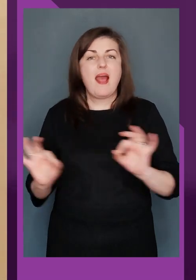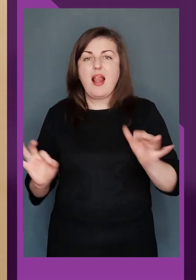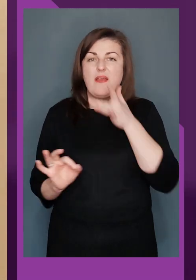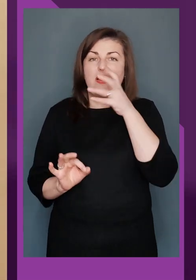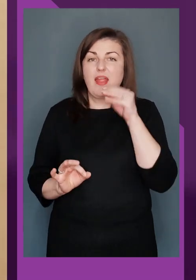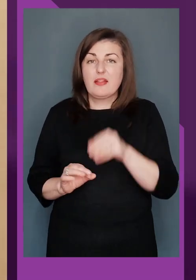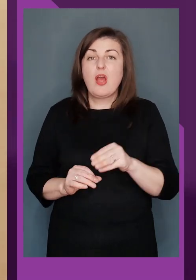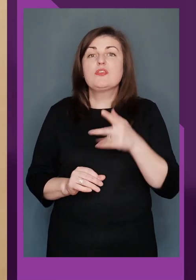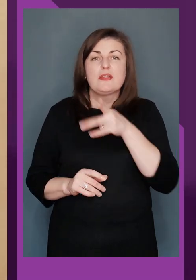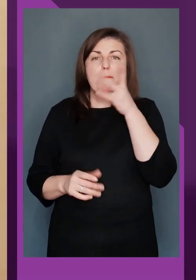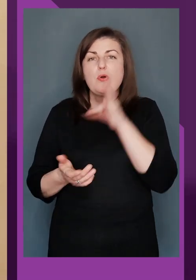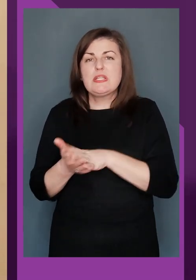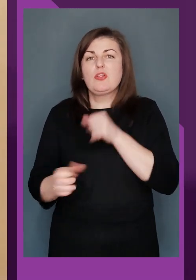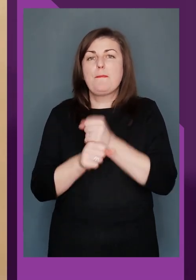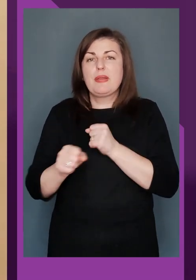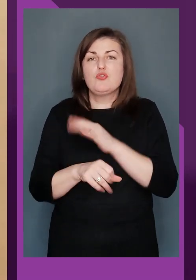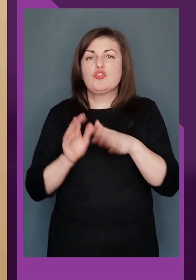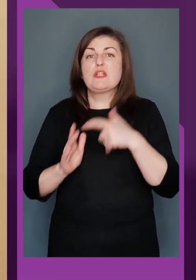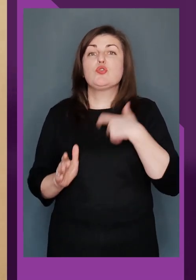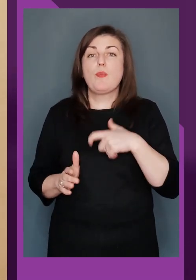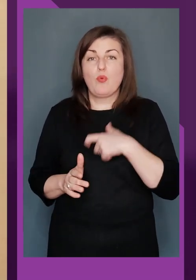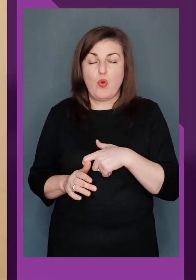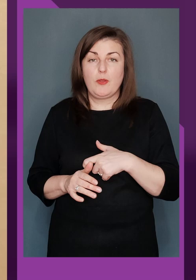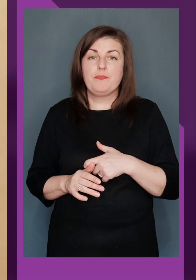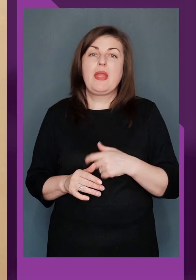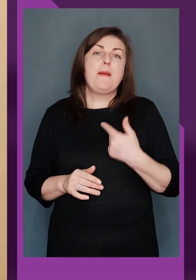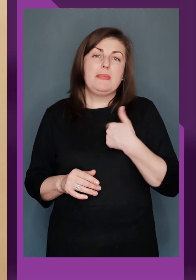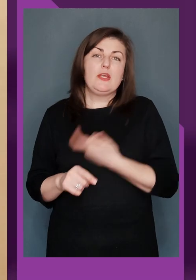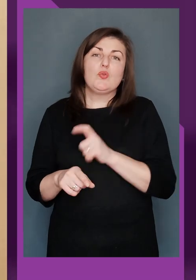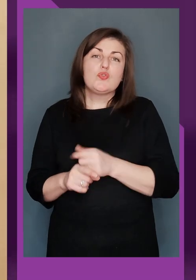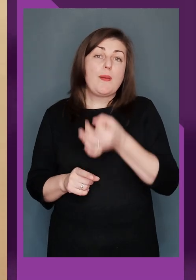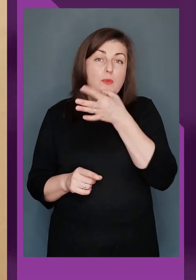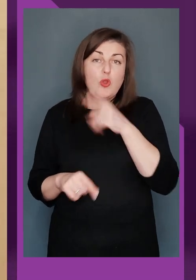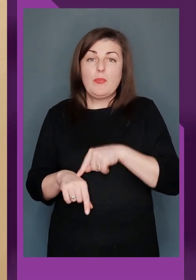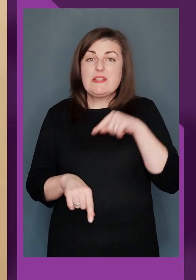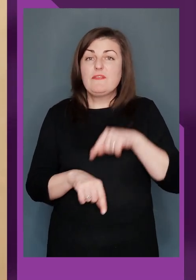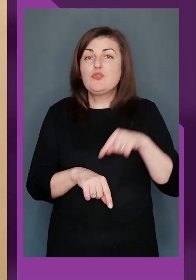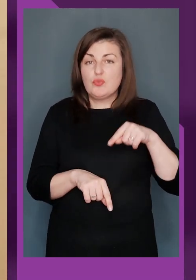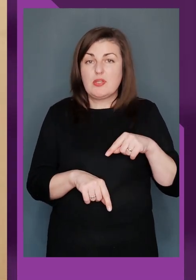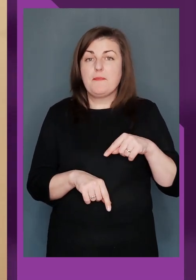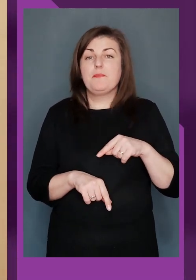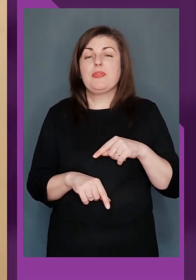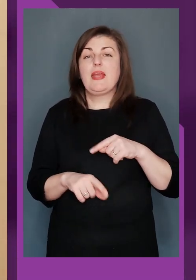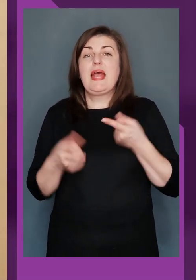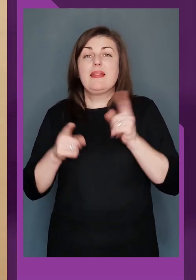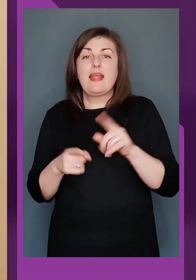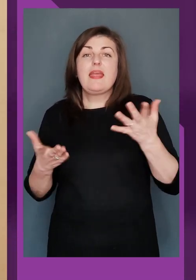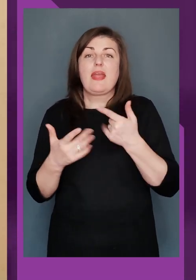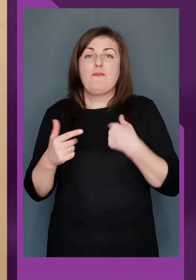насправді ідеальний варіант, оскільки ти постійно працюєш над собою. Мені дуже подобається відчуття